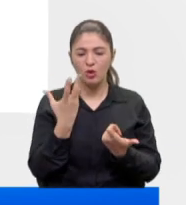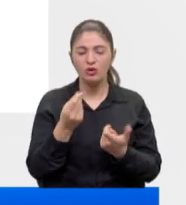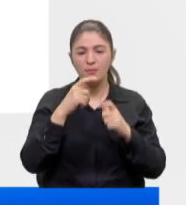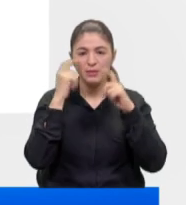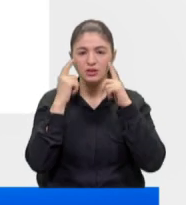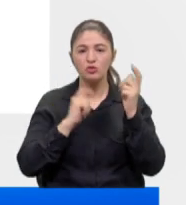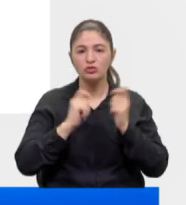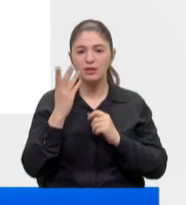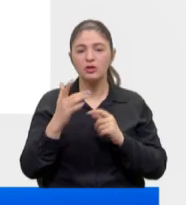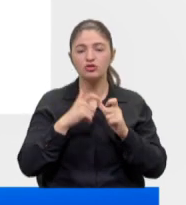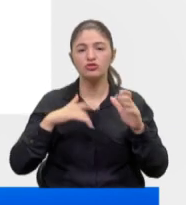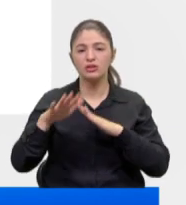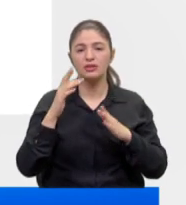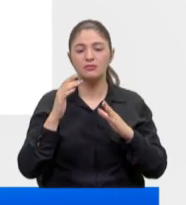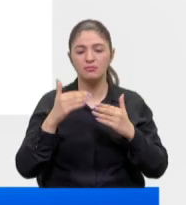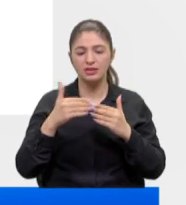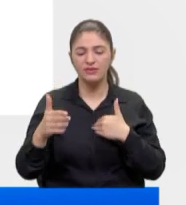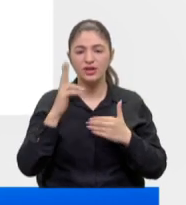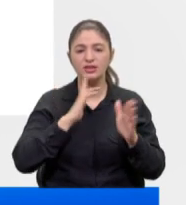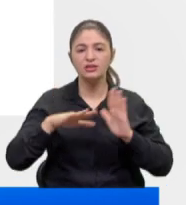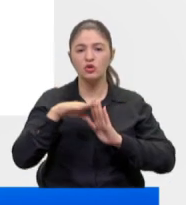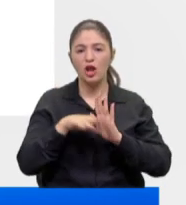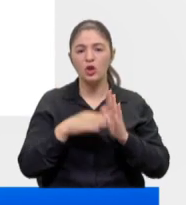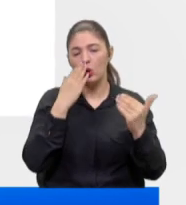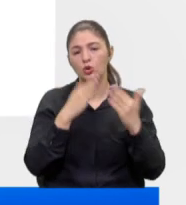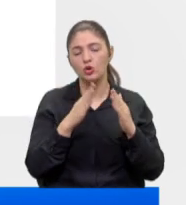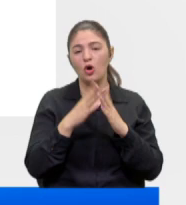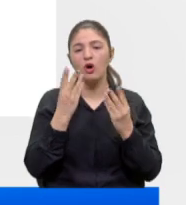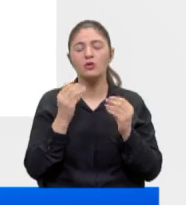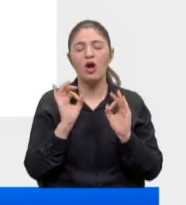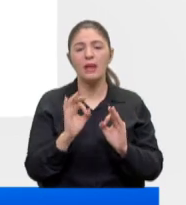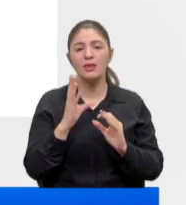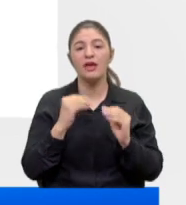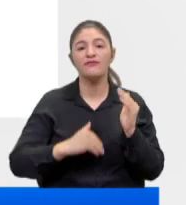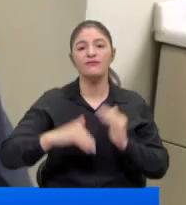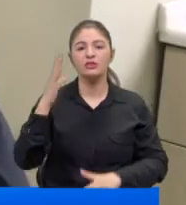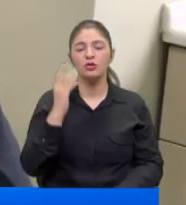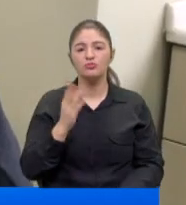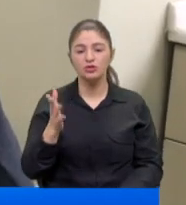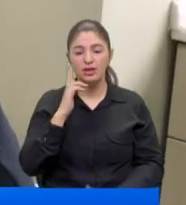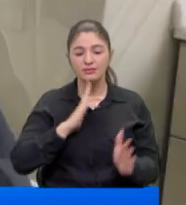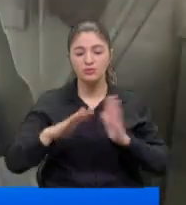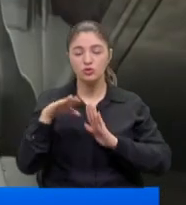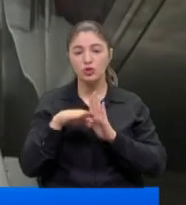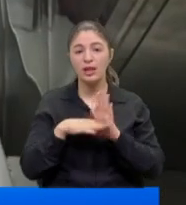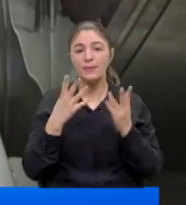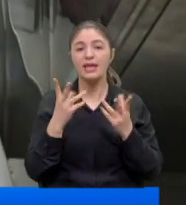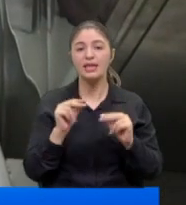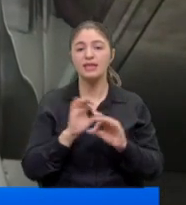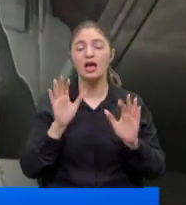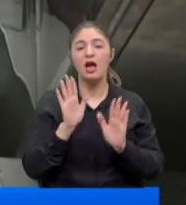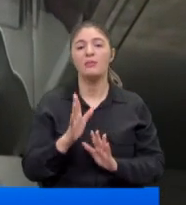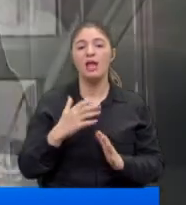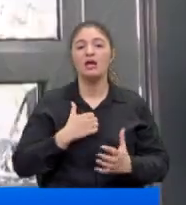maske kullanımıyla sosyal mesafeye, hijyen kurallarına uyulmasının önemi daha çok artmıştır. Hijyen kurallarının bile yetersiz